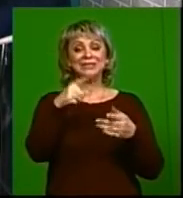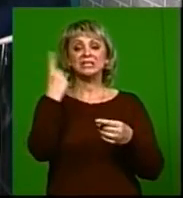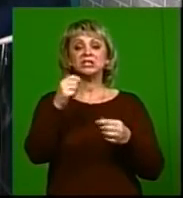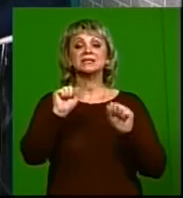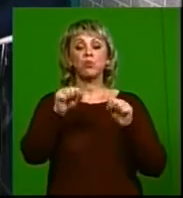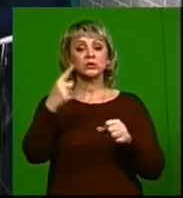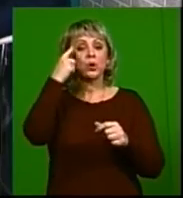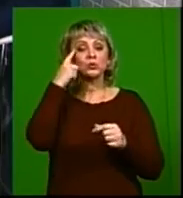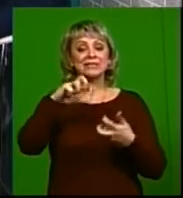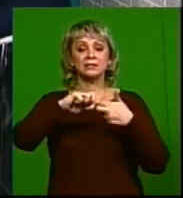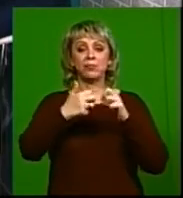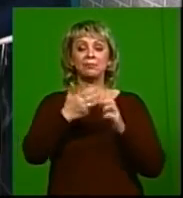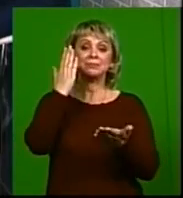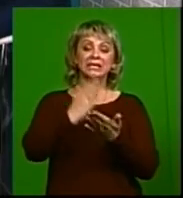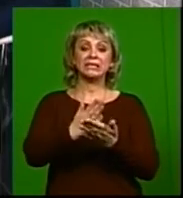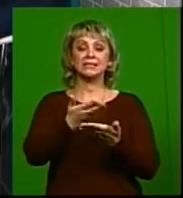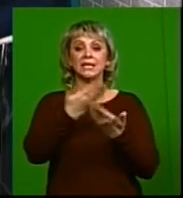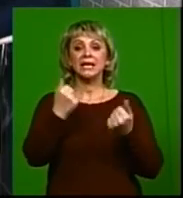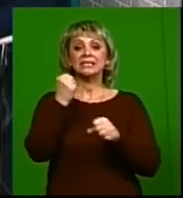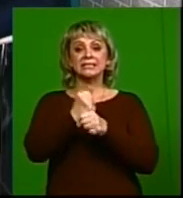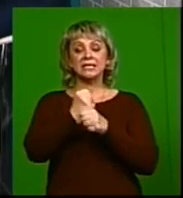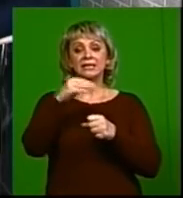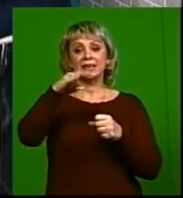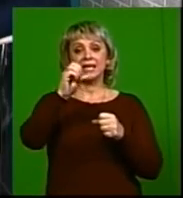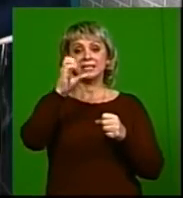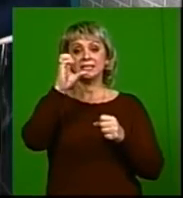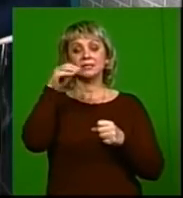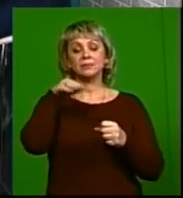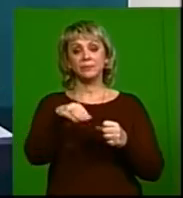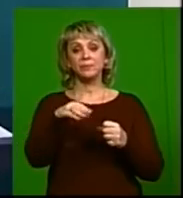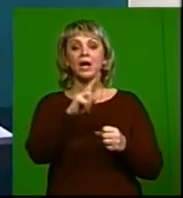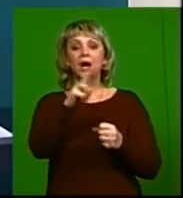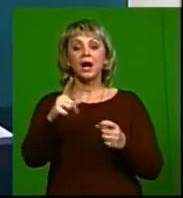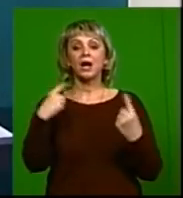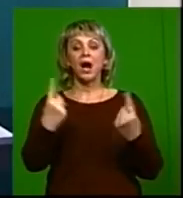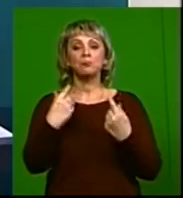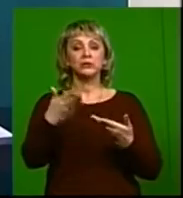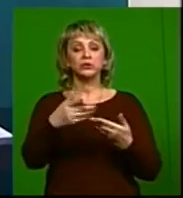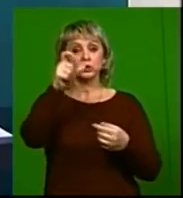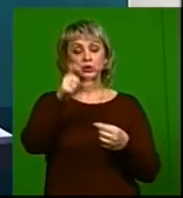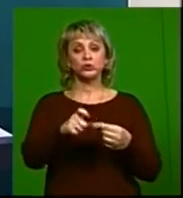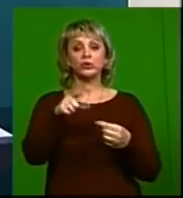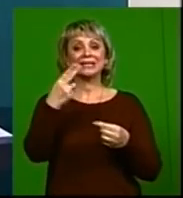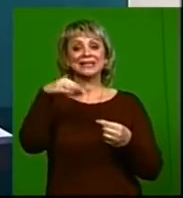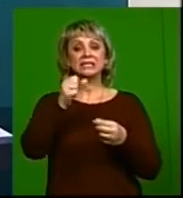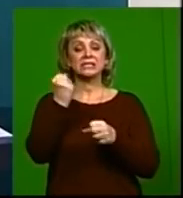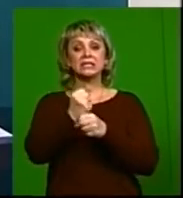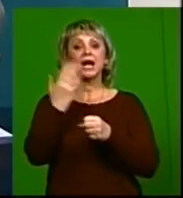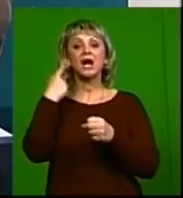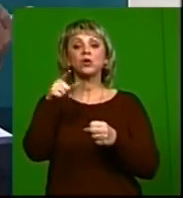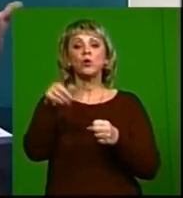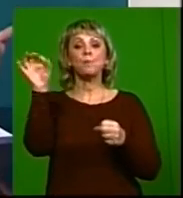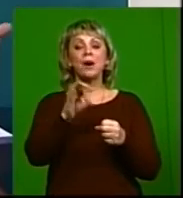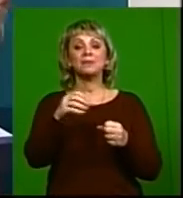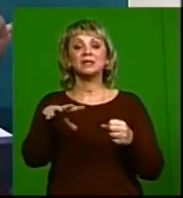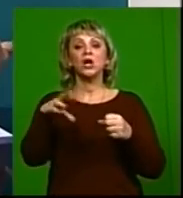узнать, что проблема у тебя есть, это сделать тест. Да. Как обычно, допустим, если человек тест этот не делает, когда, в какой момент,